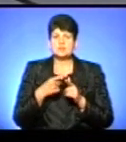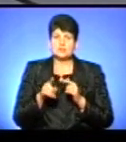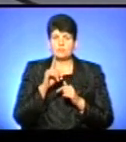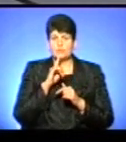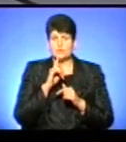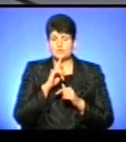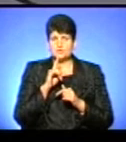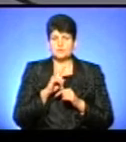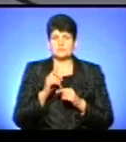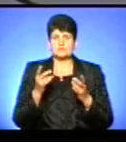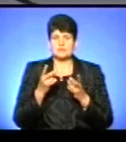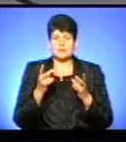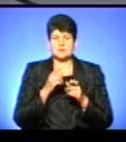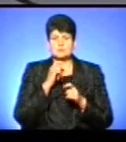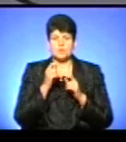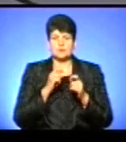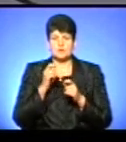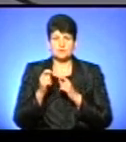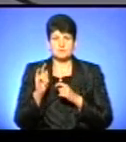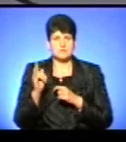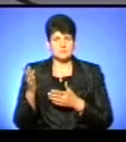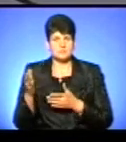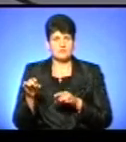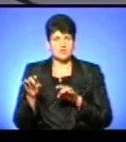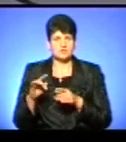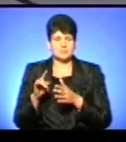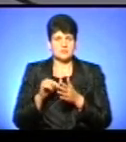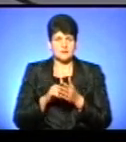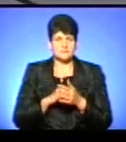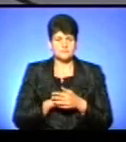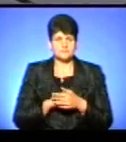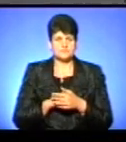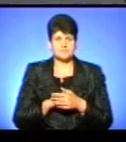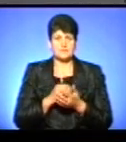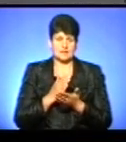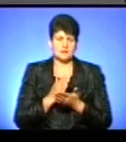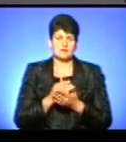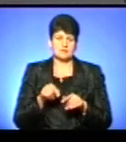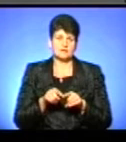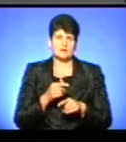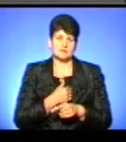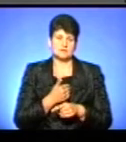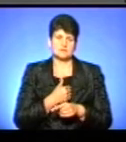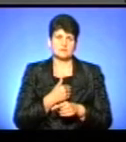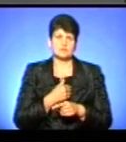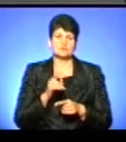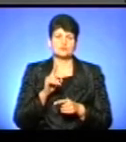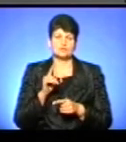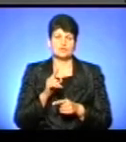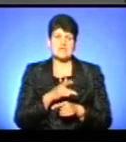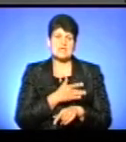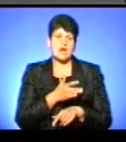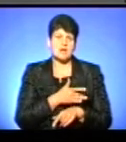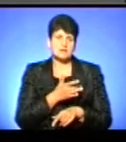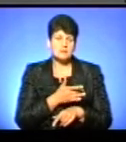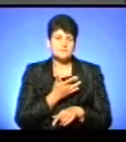треба з подрунками для малюків вирішити питання? Є така ініціатива щодо нянь. Разом з тим, я